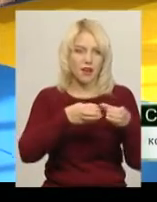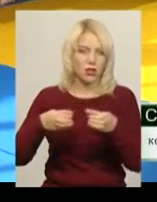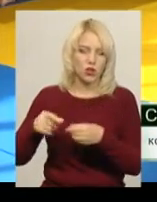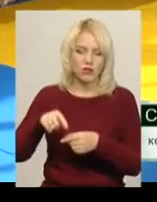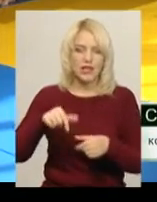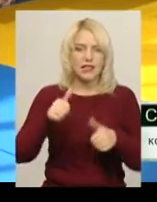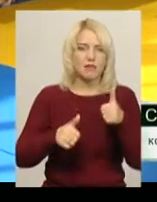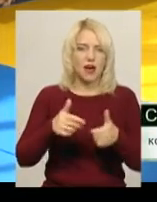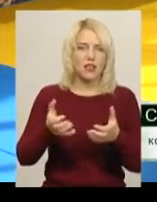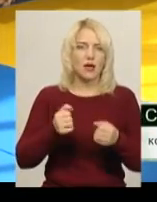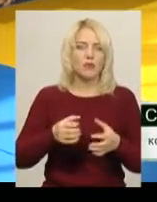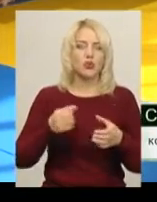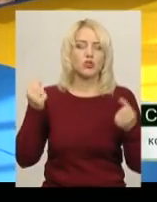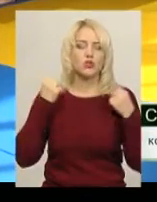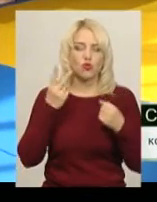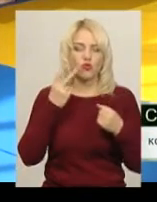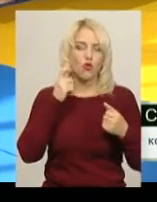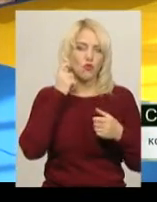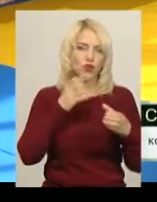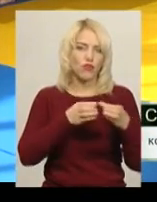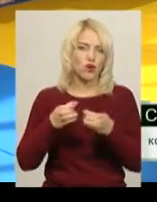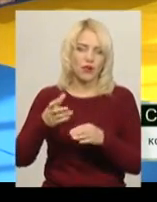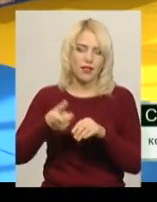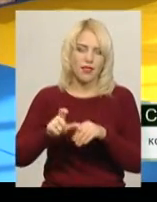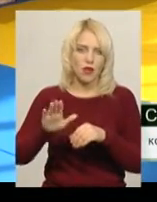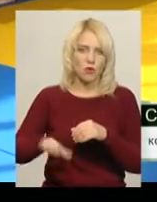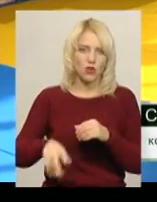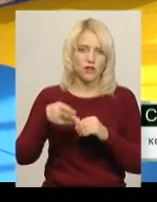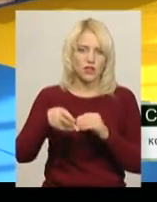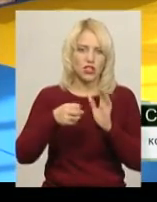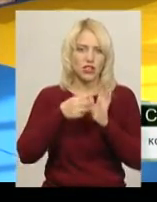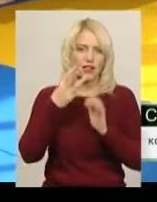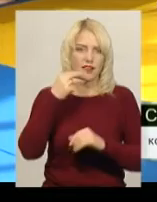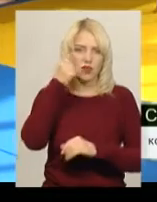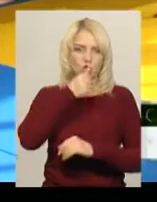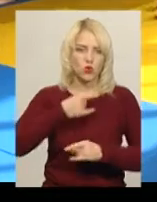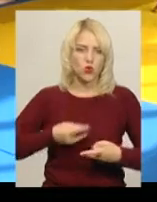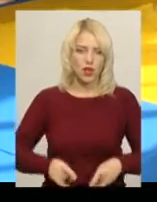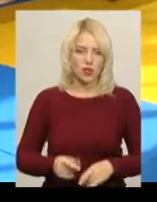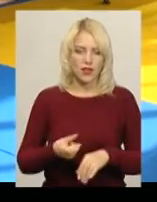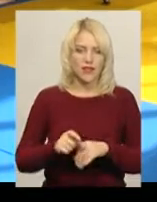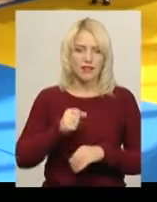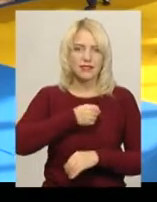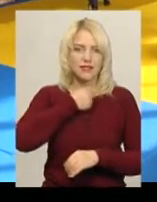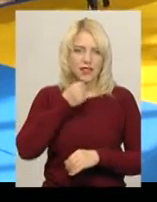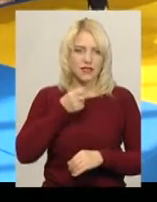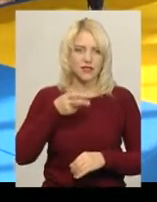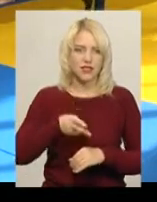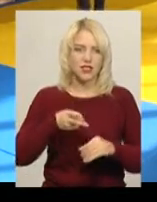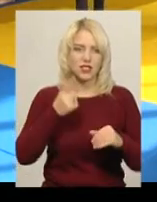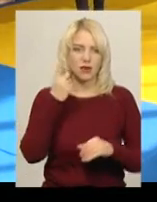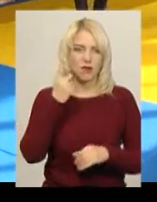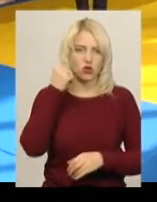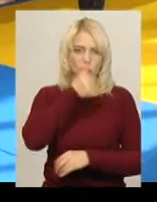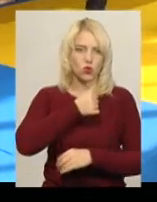беруть участь спортсмени кількох вікових груп Наймолодший учасник 2013 року народження, найстарший учасник 2001